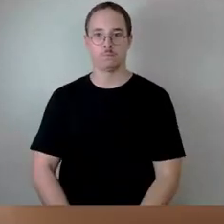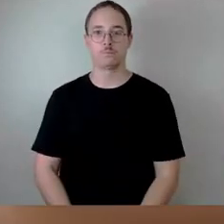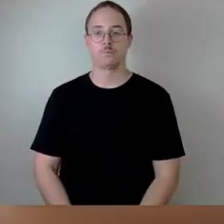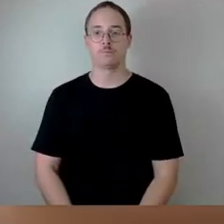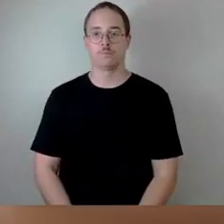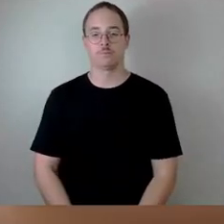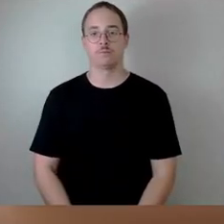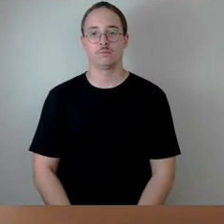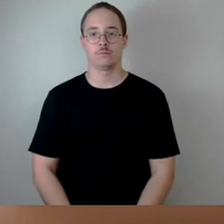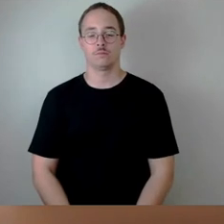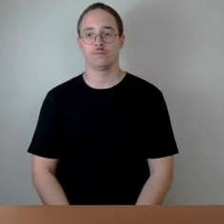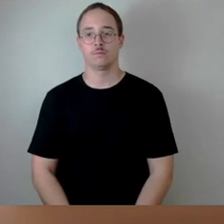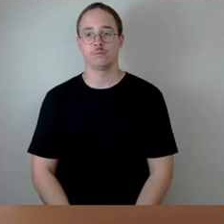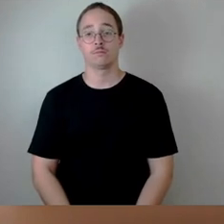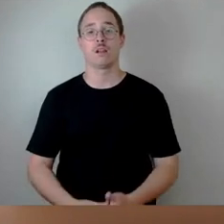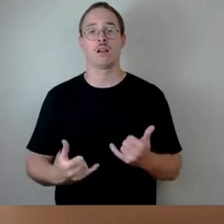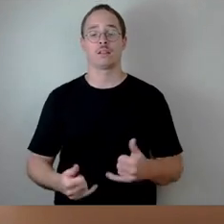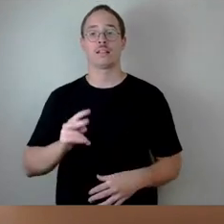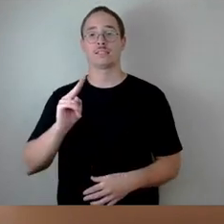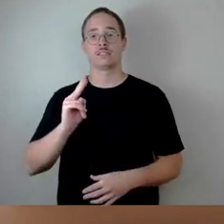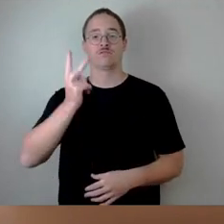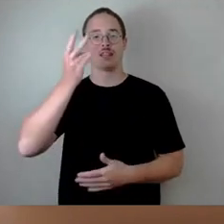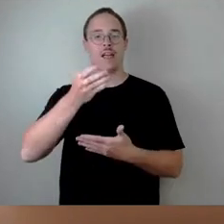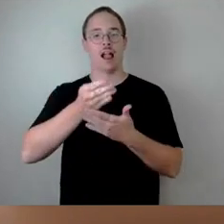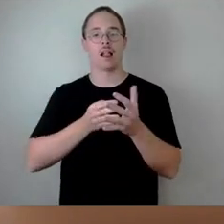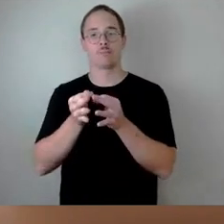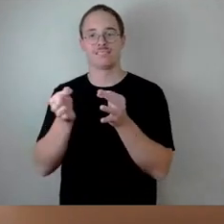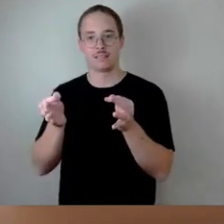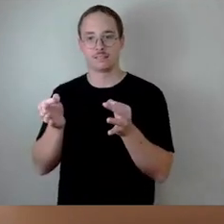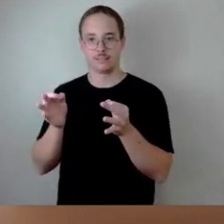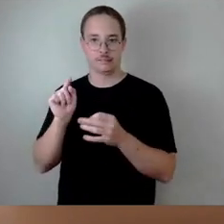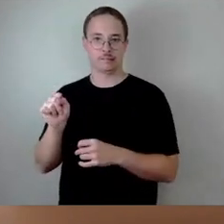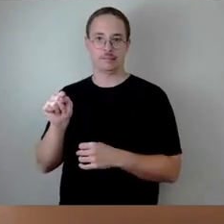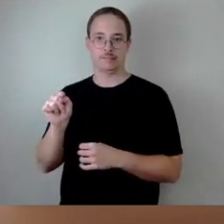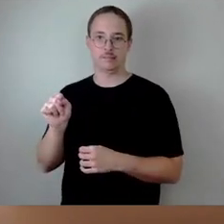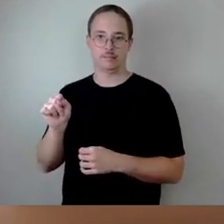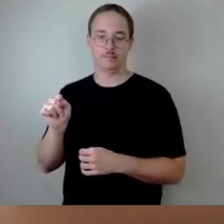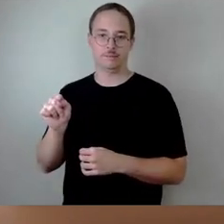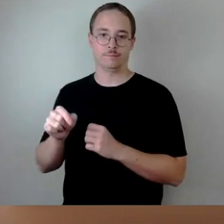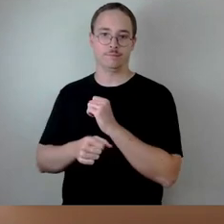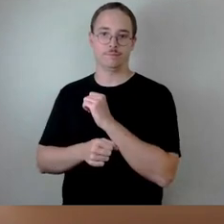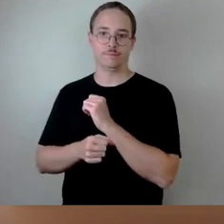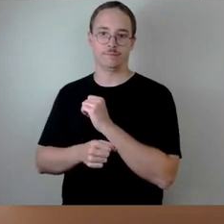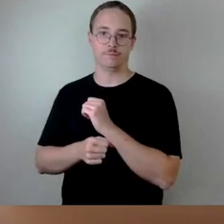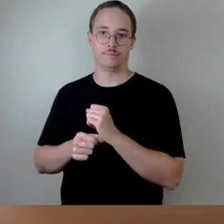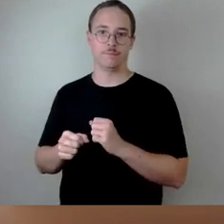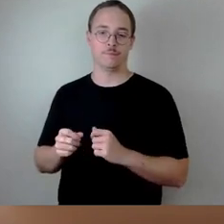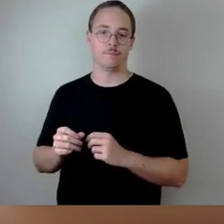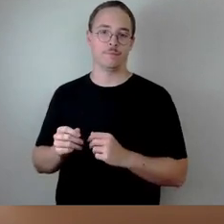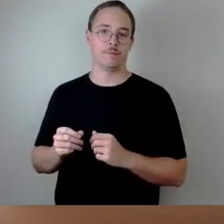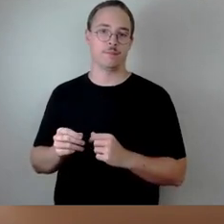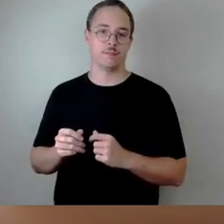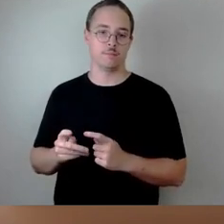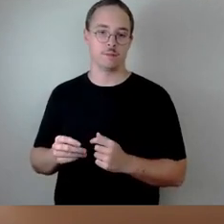zweiten Halbsatz und den bitte ich jetzt